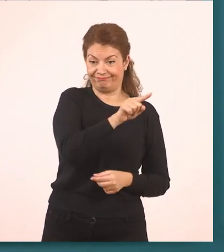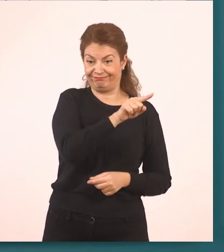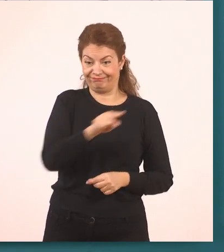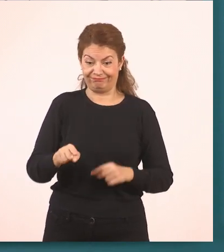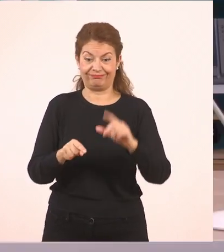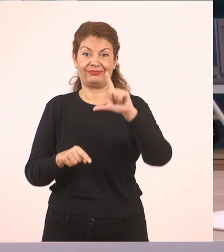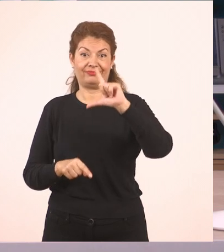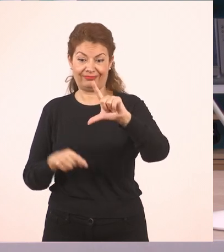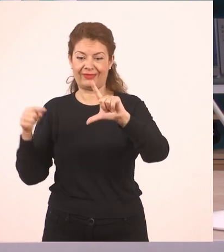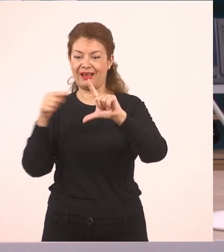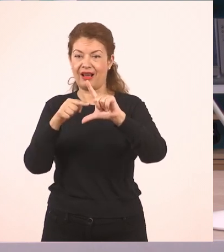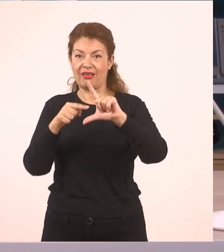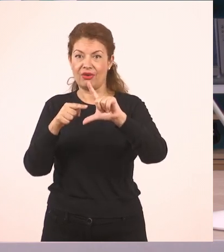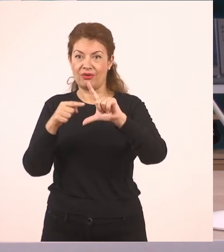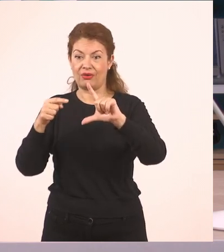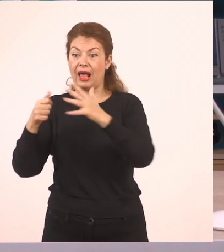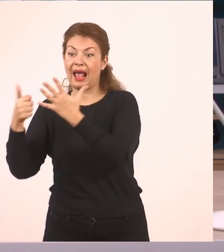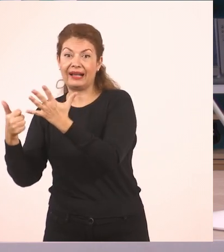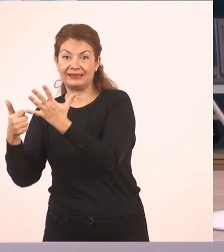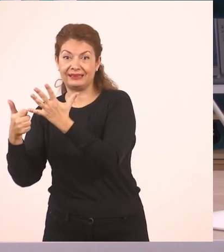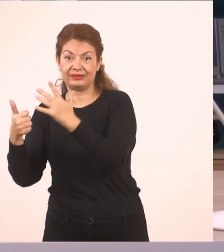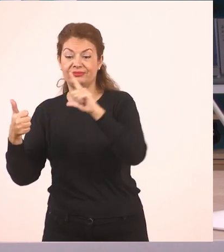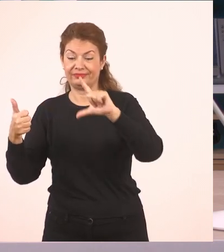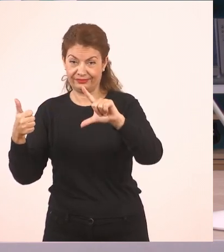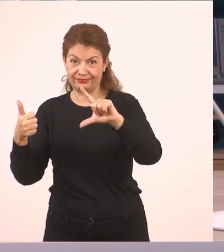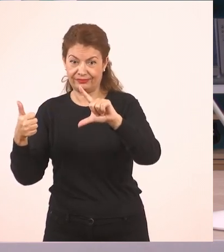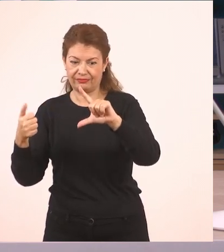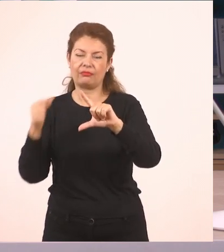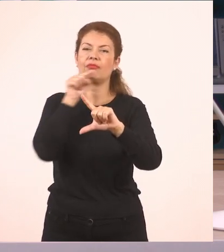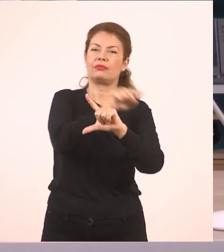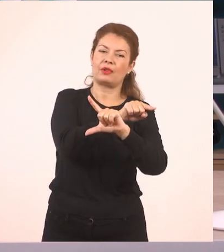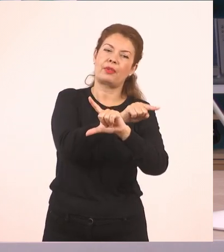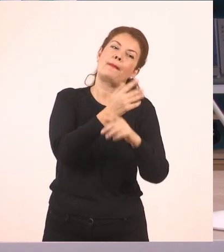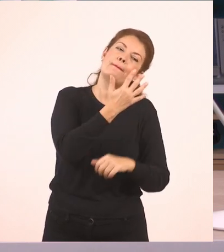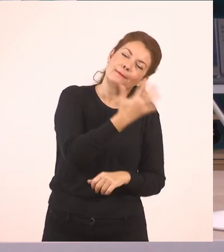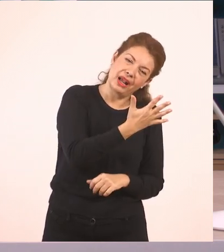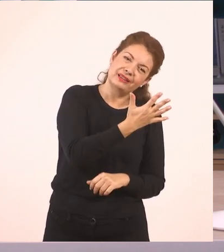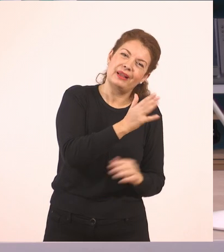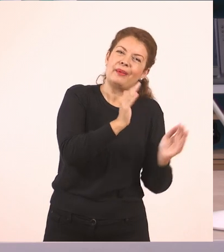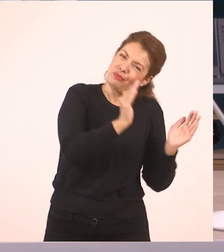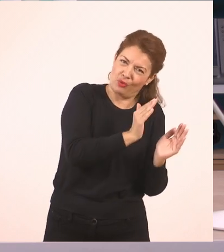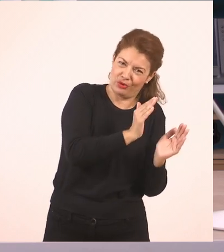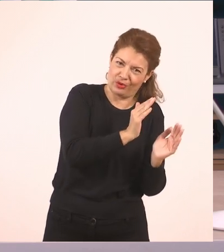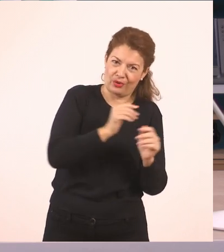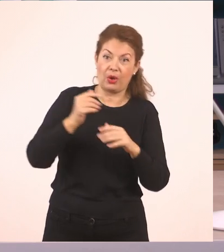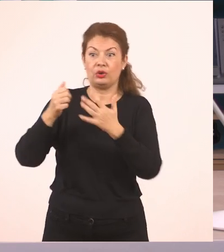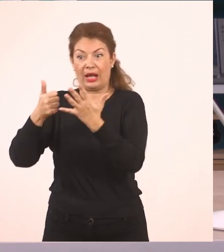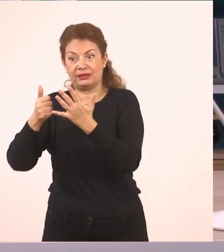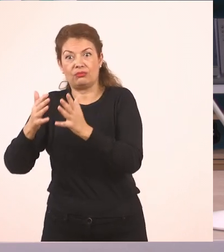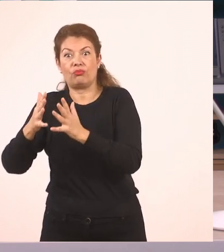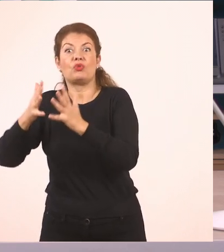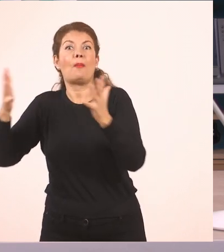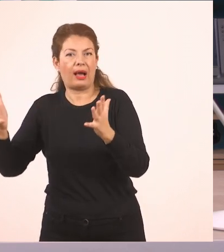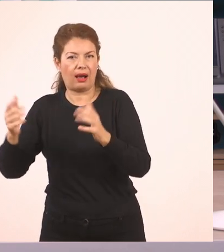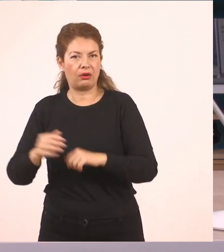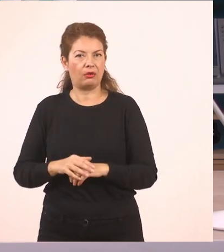αριθμό. Το πέντε λοιπόν είναι μικρότερο από το έξι. Ή αν τα